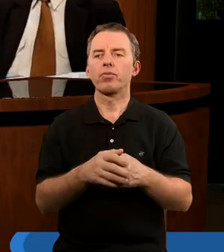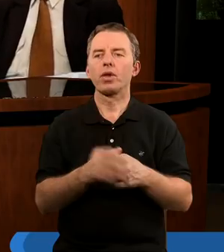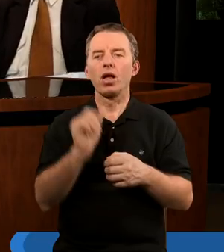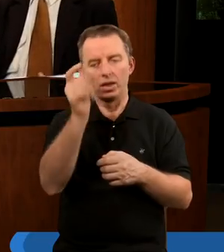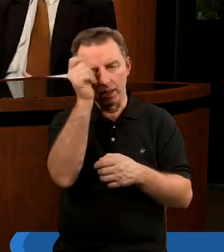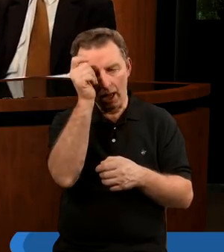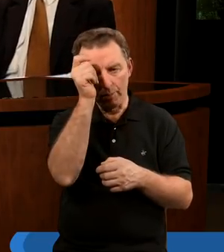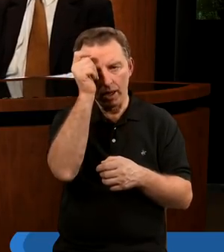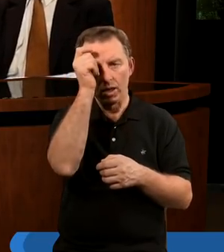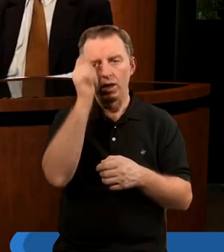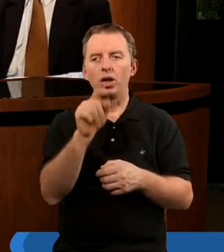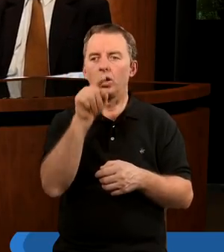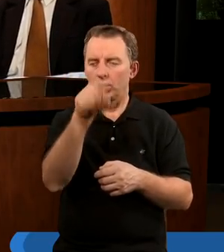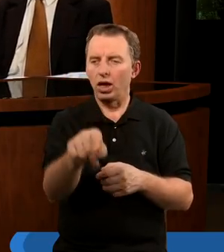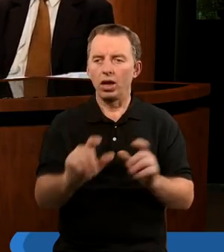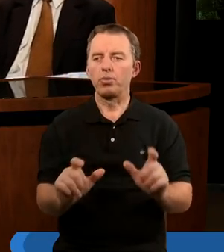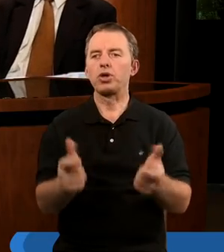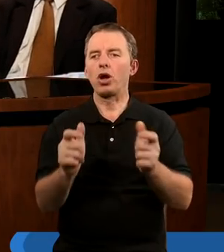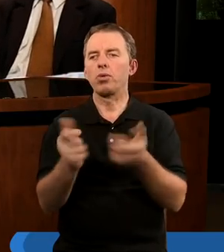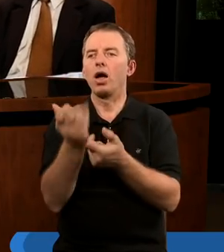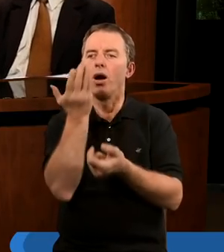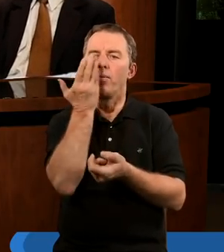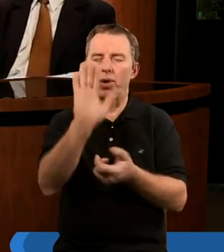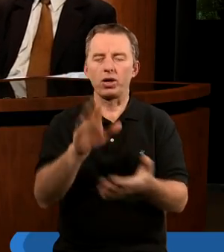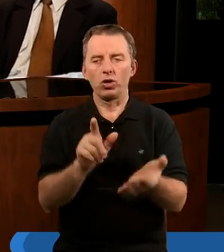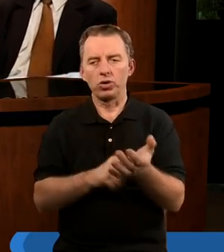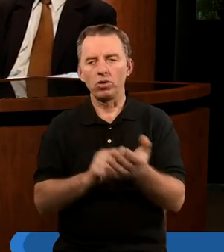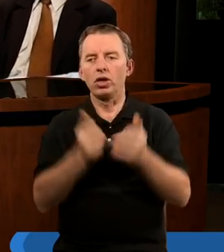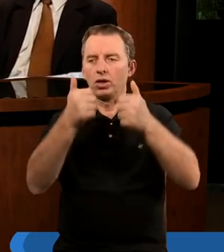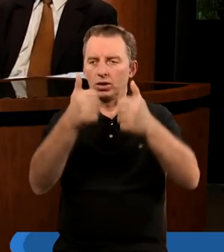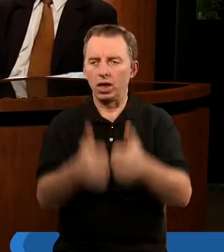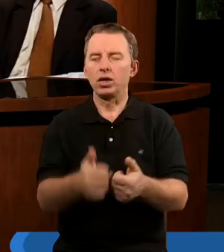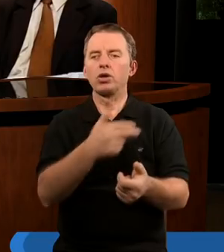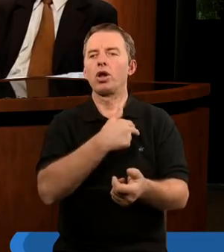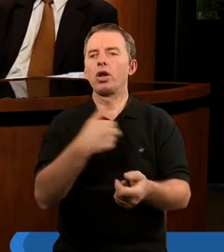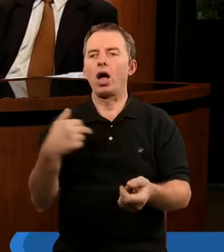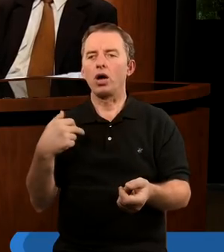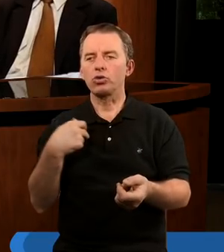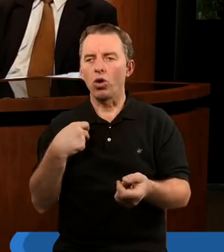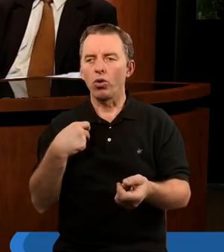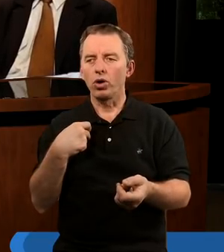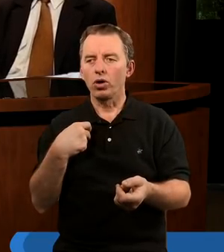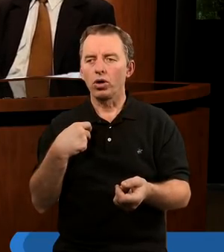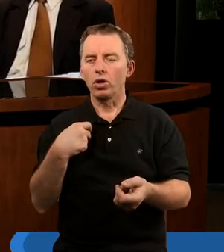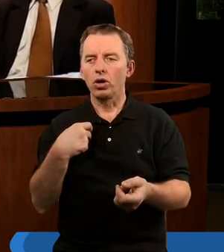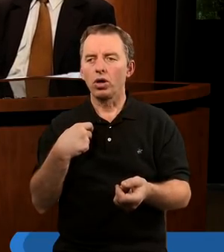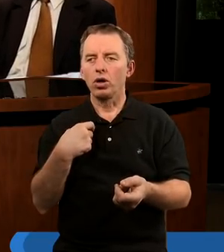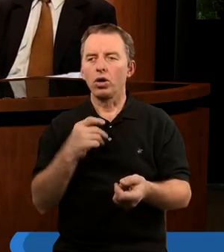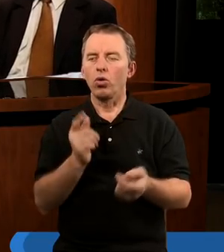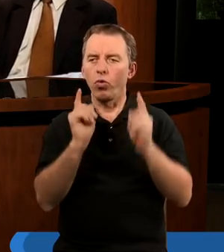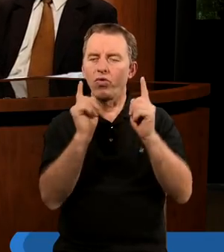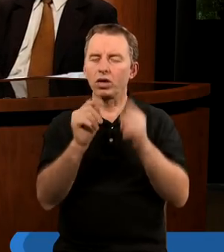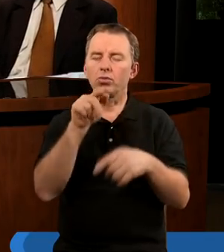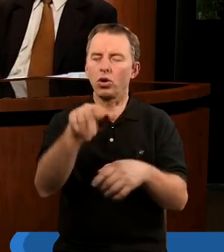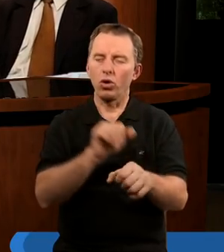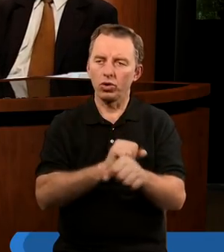no diabelska, bo omawiamy ten przypadek, bardzo często staje się naszą przywarą, a nieraz